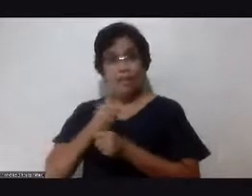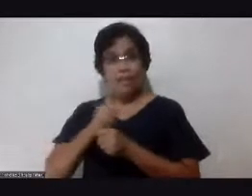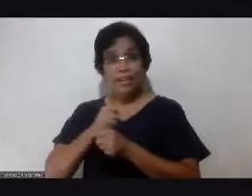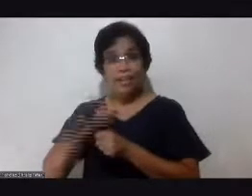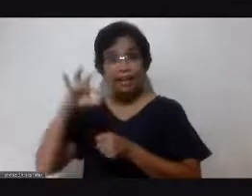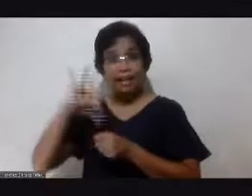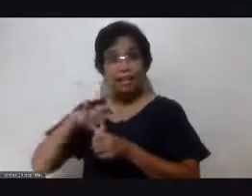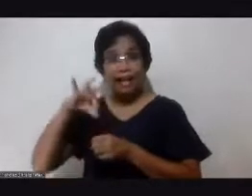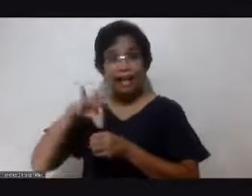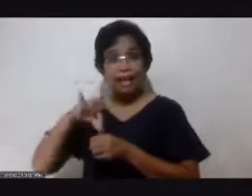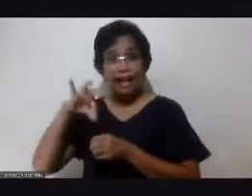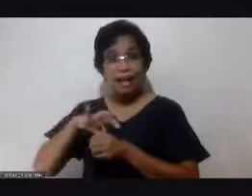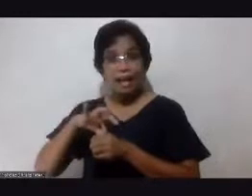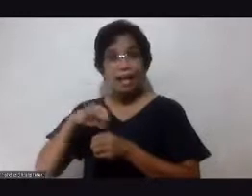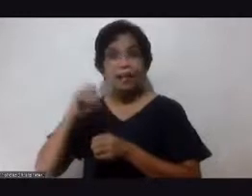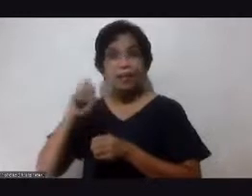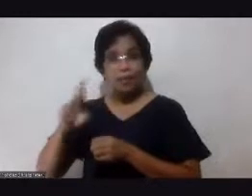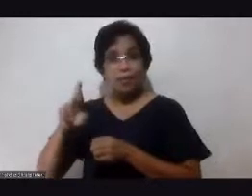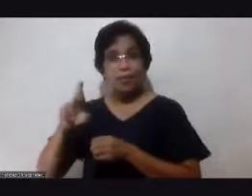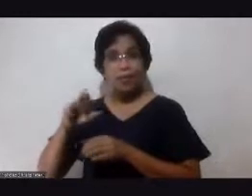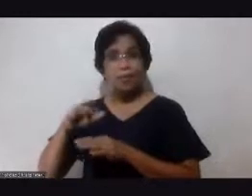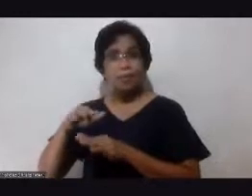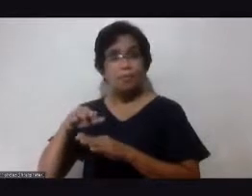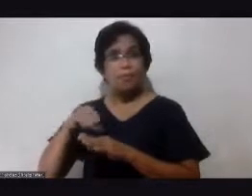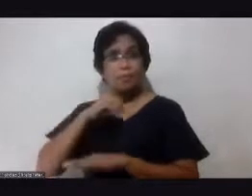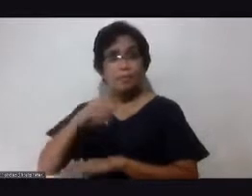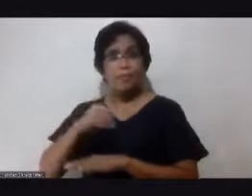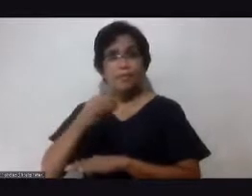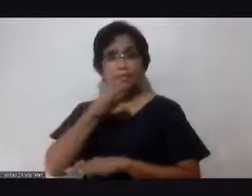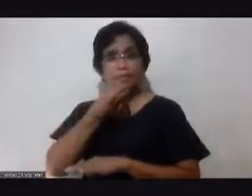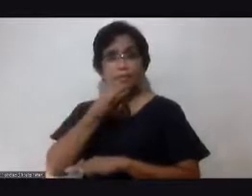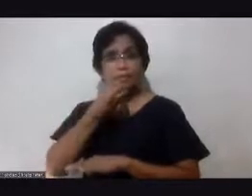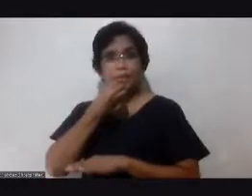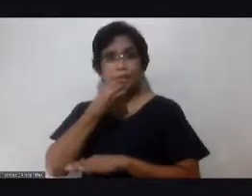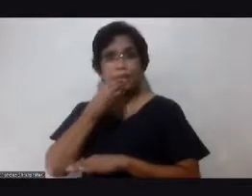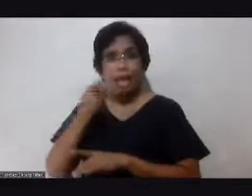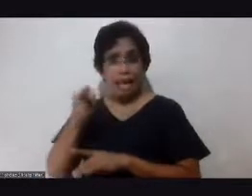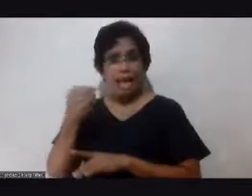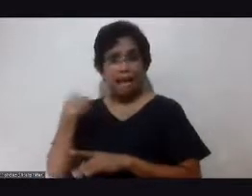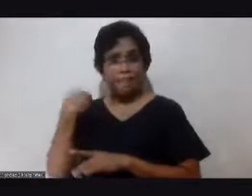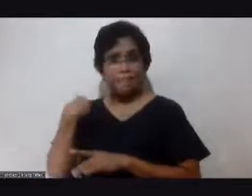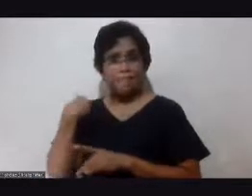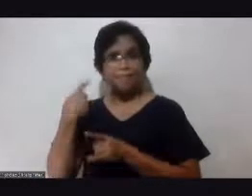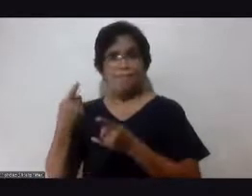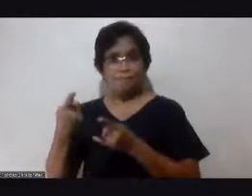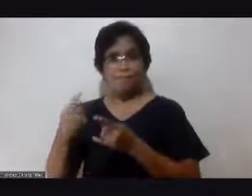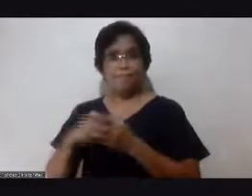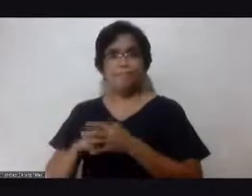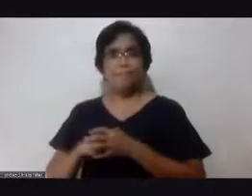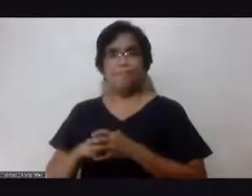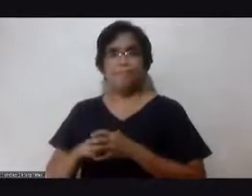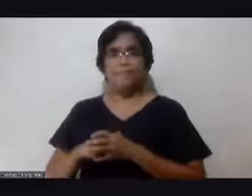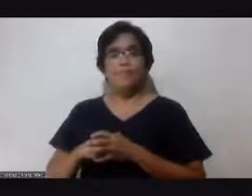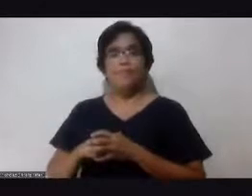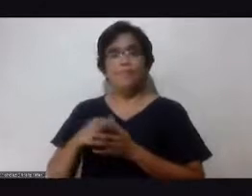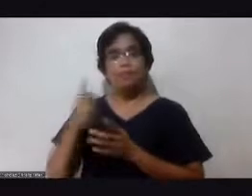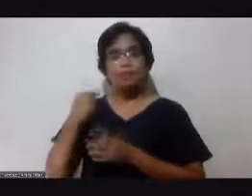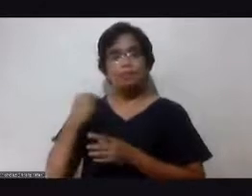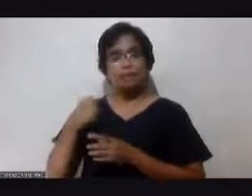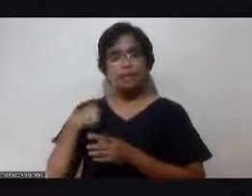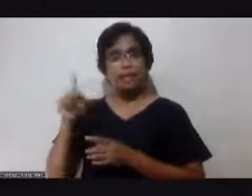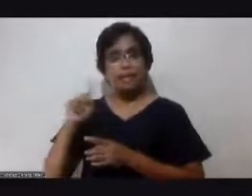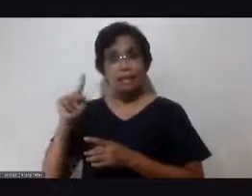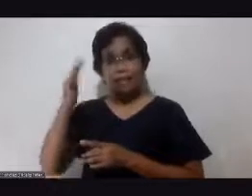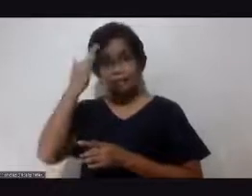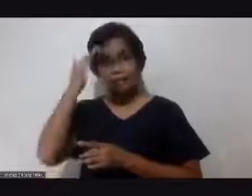po ba yun? Sobra pong pagkain. Okay? May trigger yan eh. Yeah. For me, brother, alam mo anong